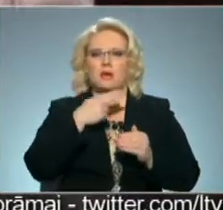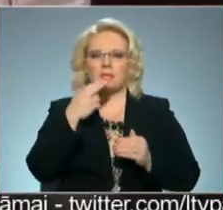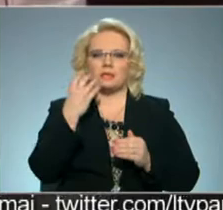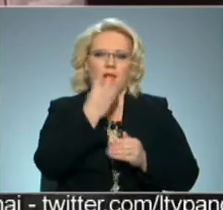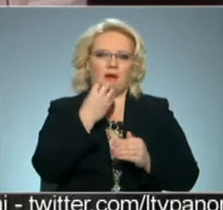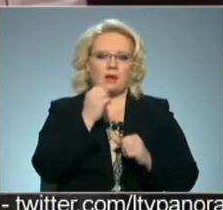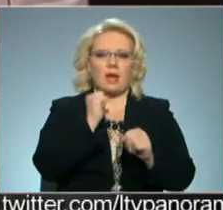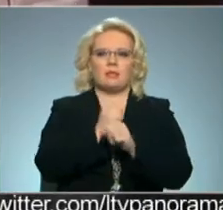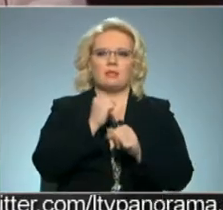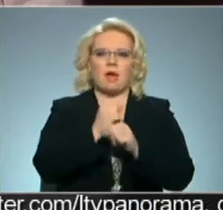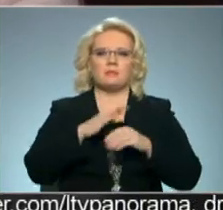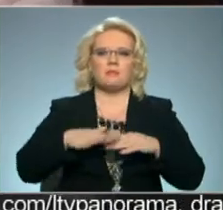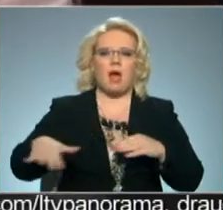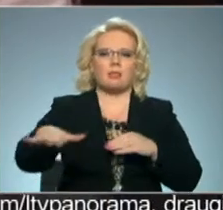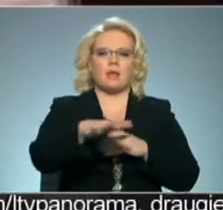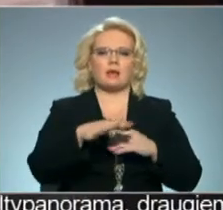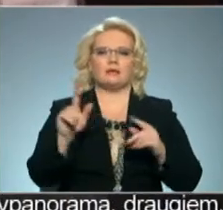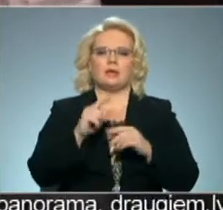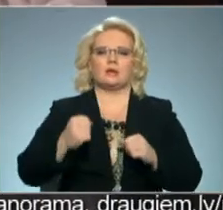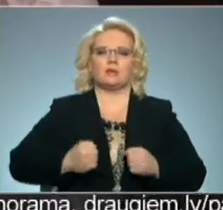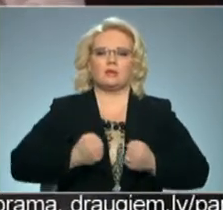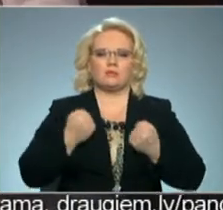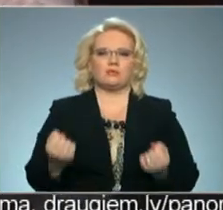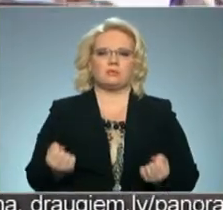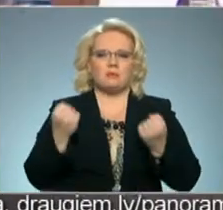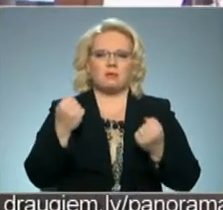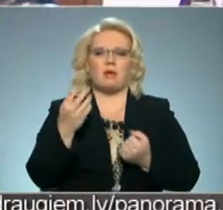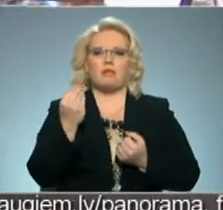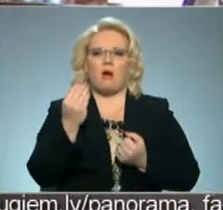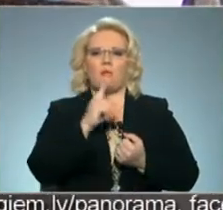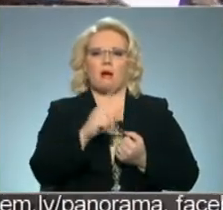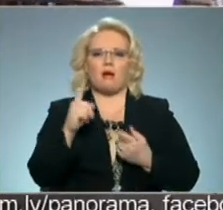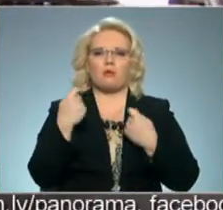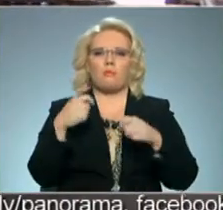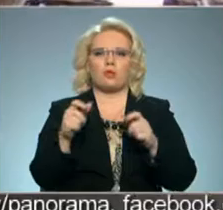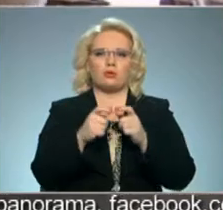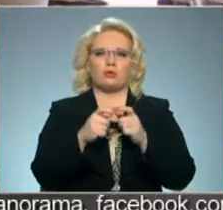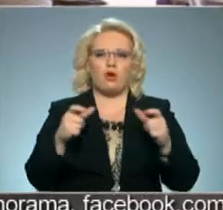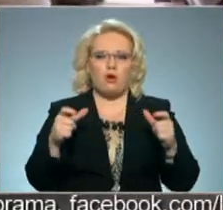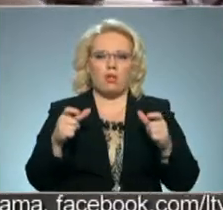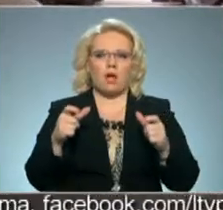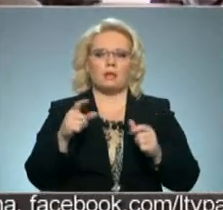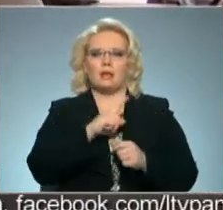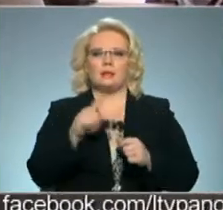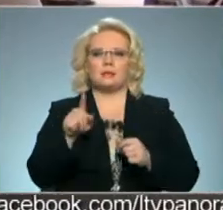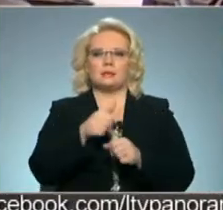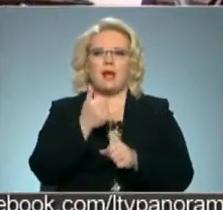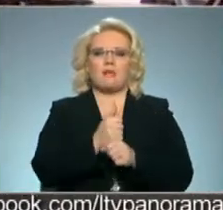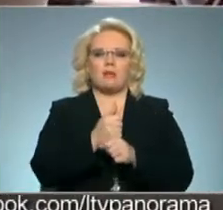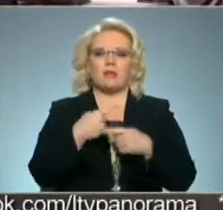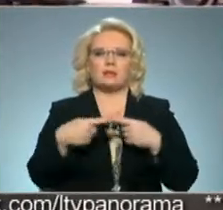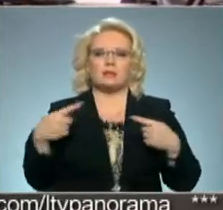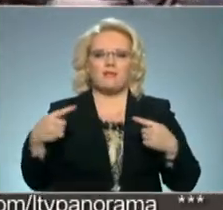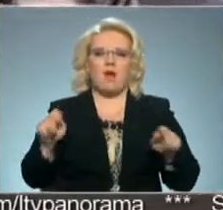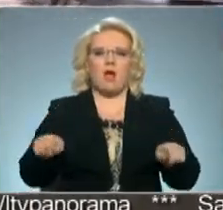Darbs plantācijās ir fiziski smaks, taču no naudas par katru pārdoto šokolādes tāfalīti līdz galvenās izei vēlas